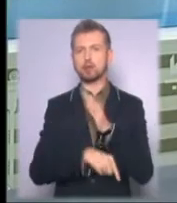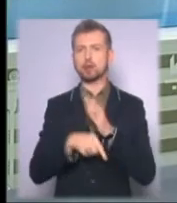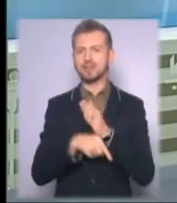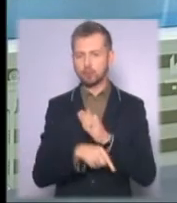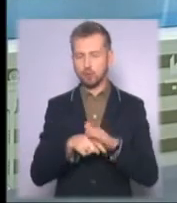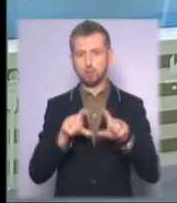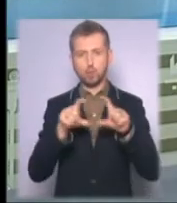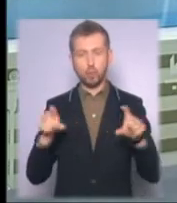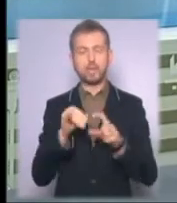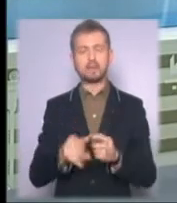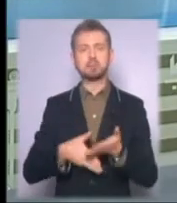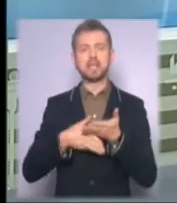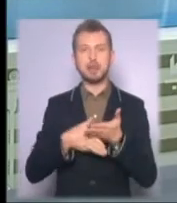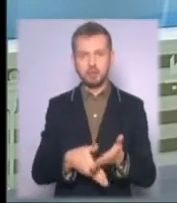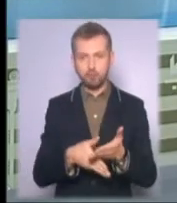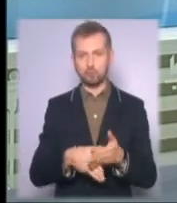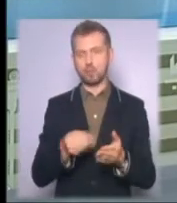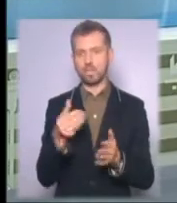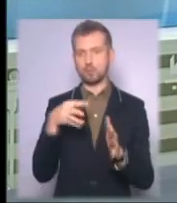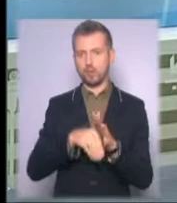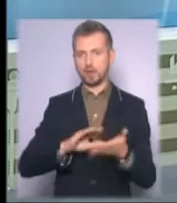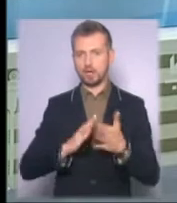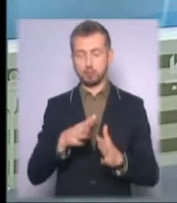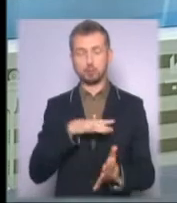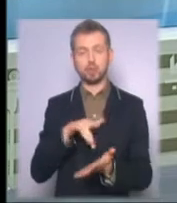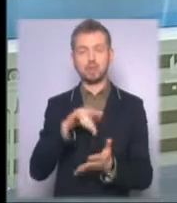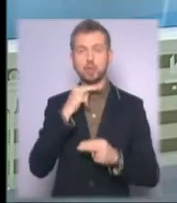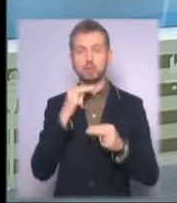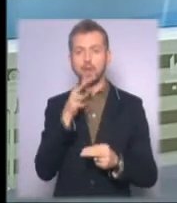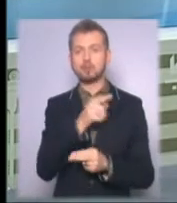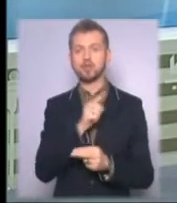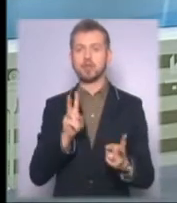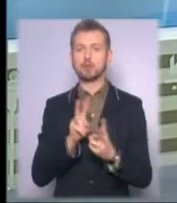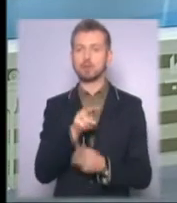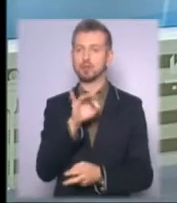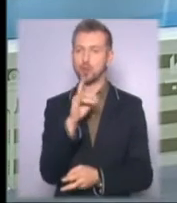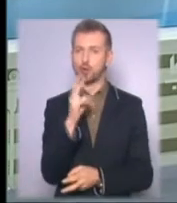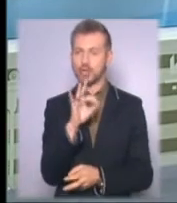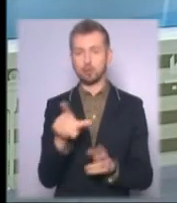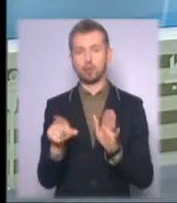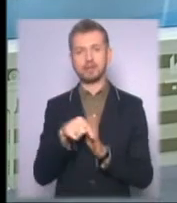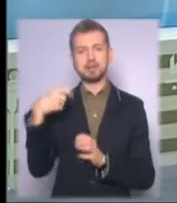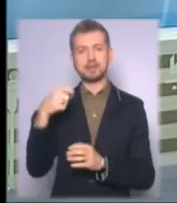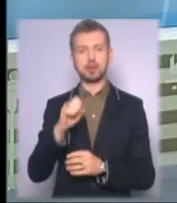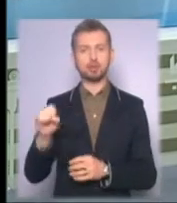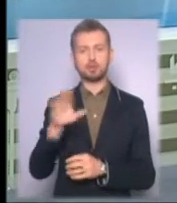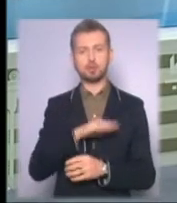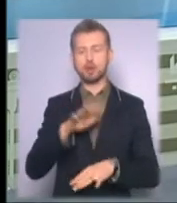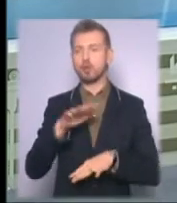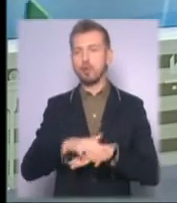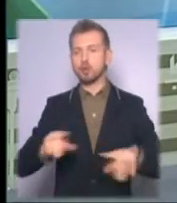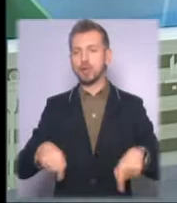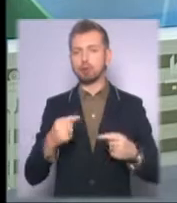та сприятливого інвестклімату були у центрі уваги під час зустрічі президента Петра Порошенка з президентом Європейського банку реконструкції та